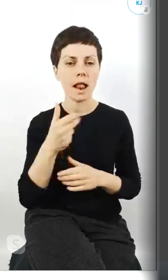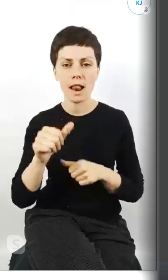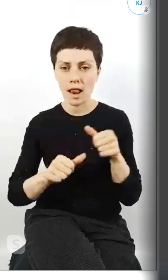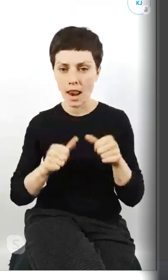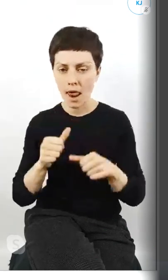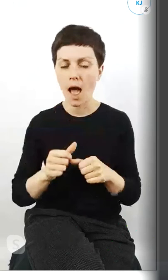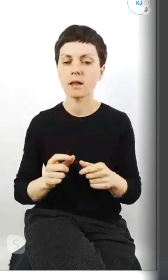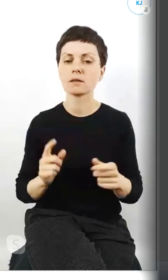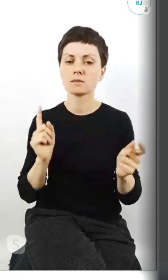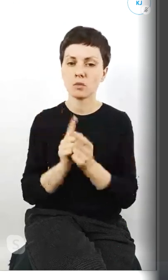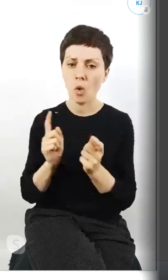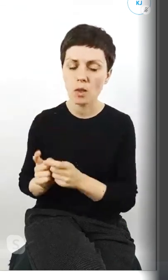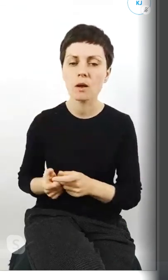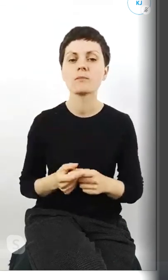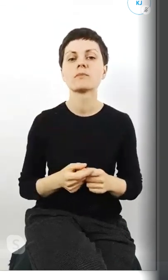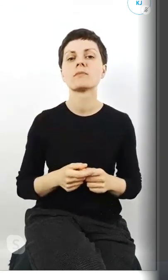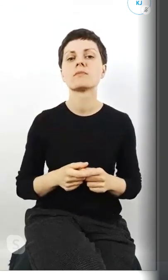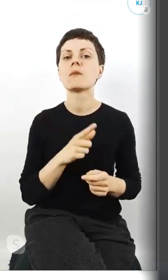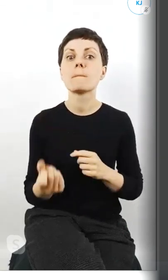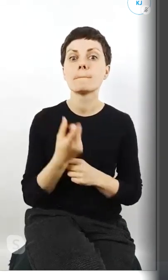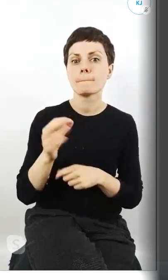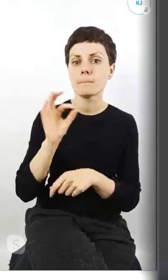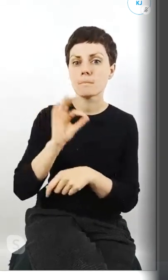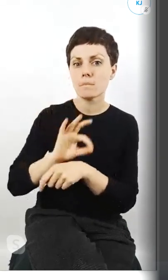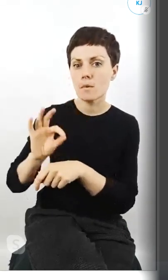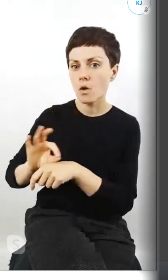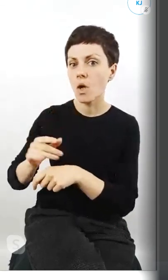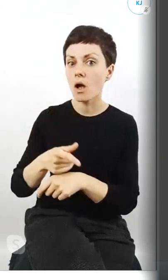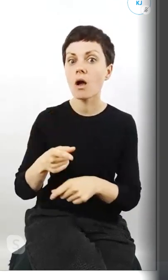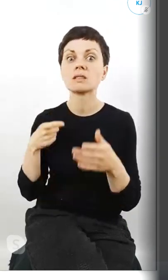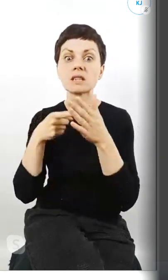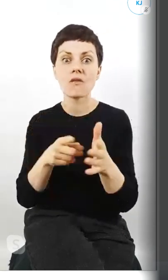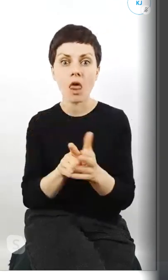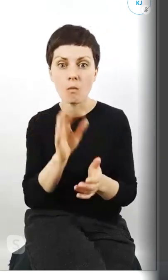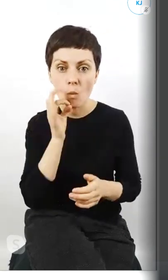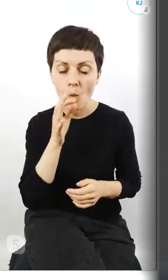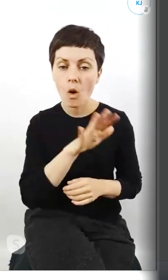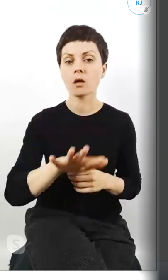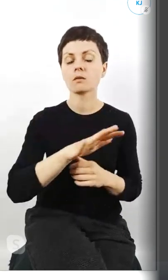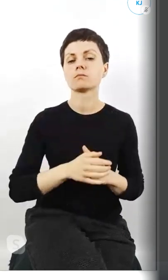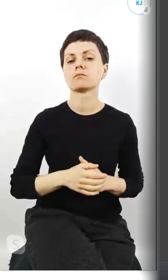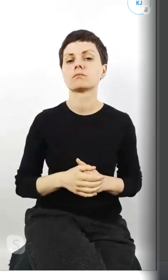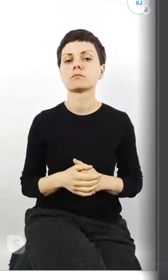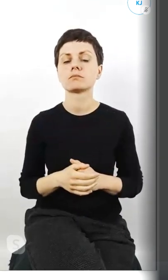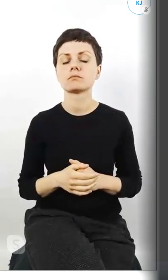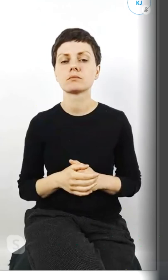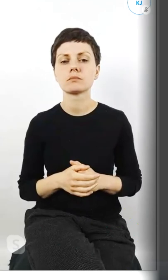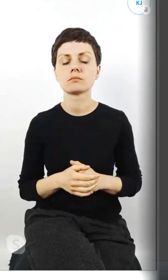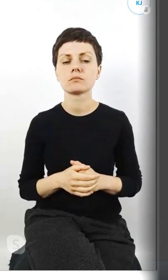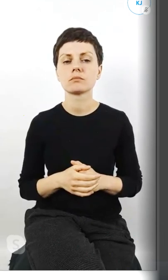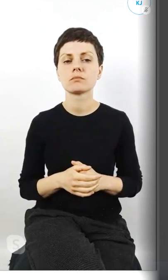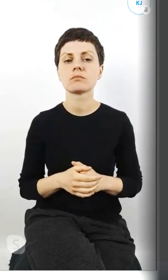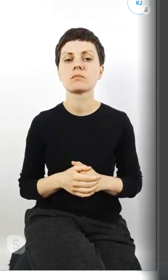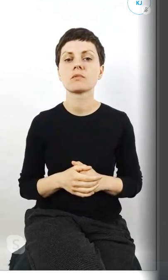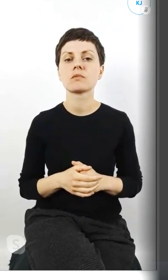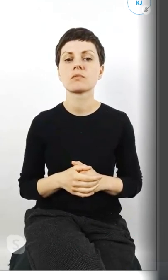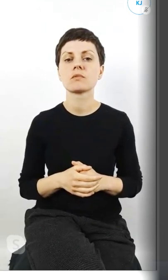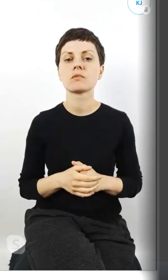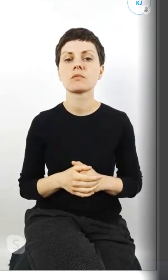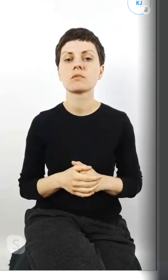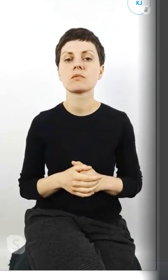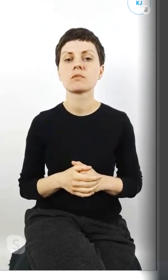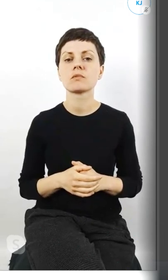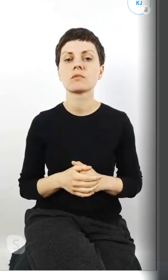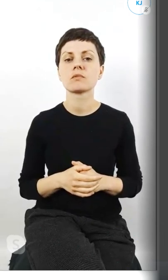z inicjatywami które są skierowane do młodych ludzi między innymi to że wszyscy młodzi ludzie którzy skończyli